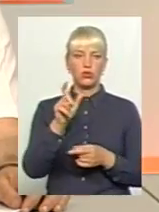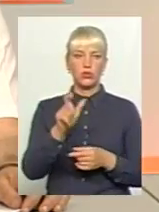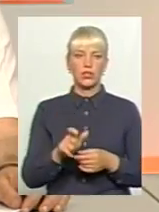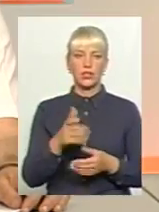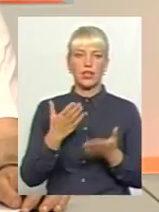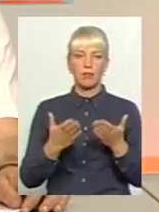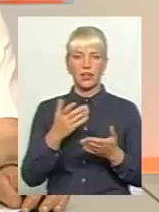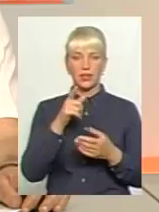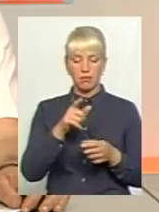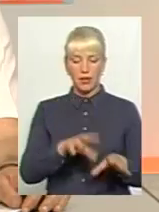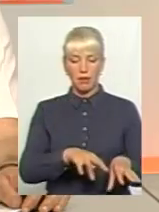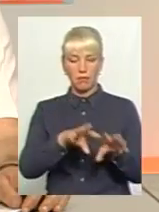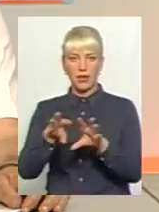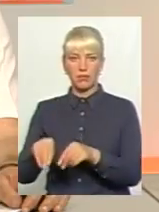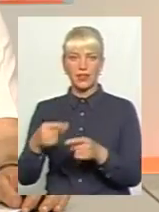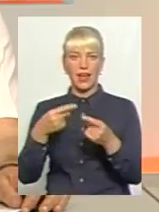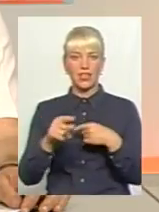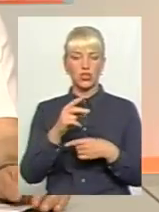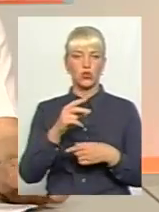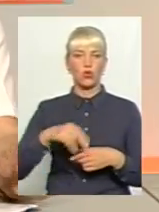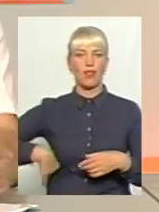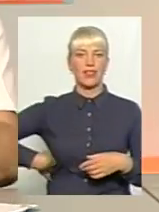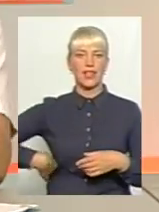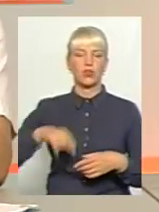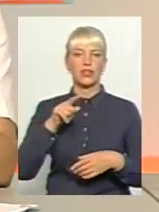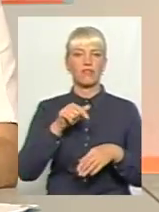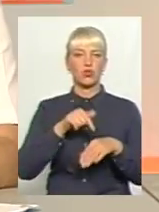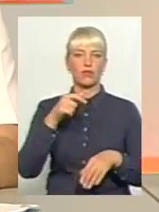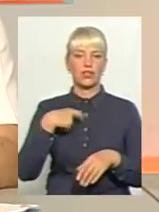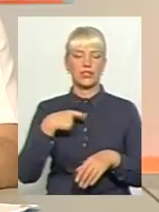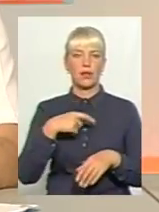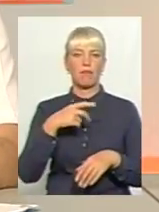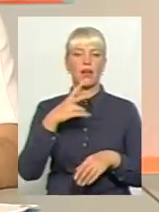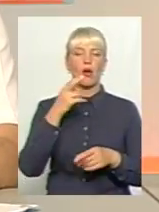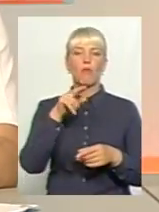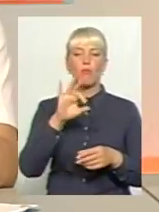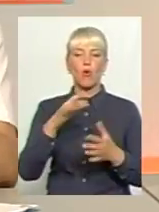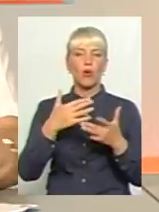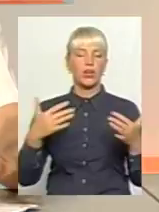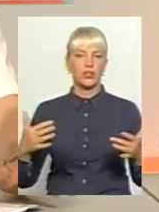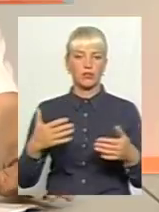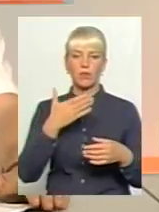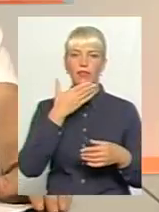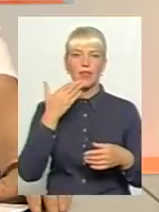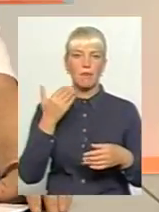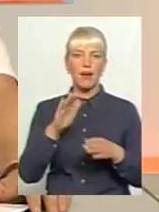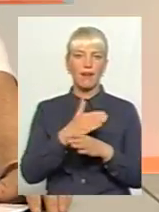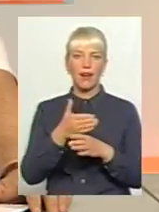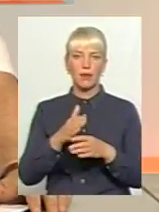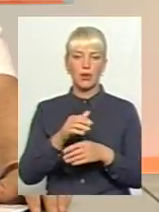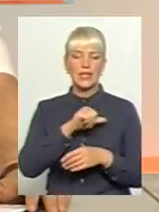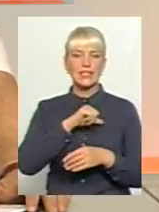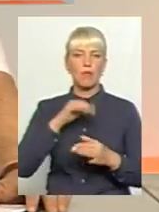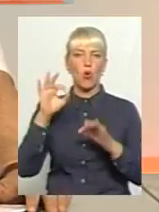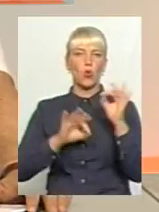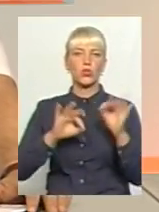навіть якщо тебе перемістили на іншу нирку, ти себе відчуваєш по-різному. Тобто, нема калібровки, наприклад, самого там концентрації,